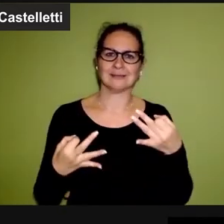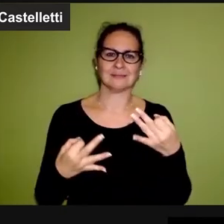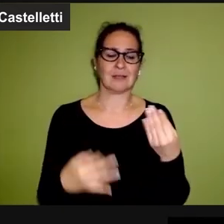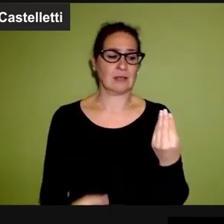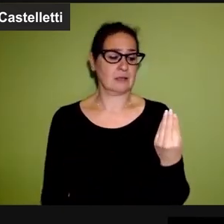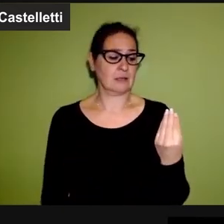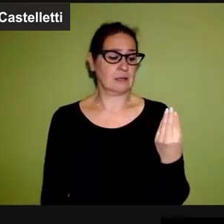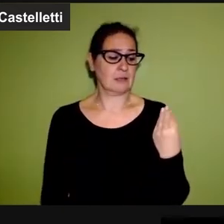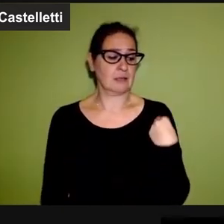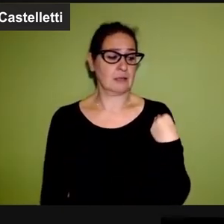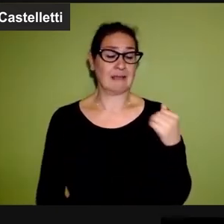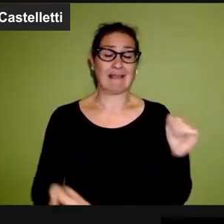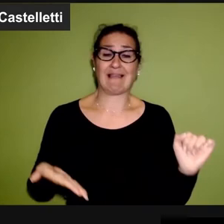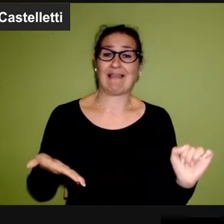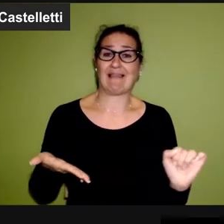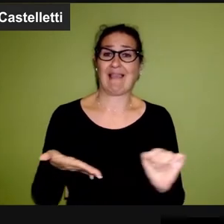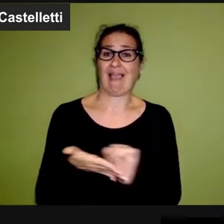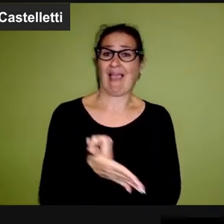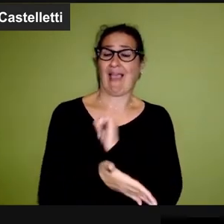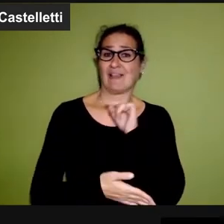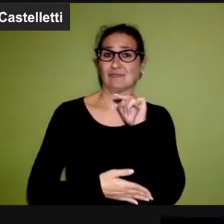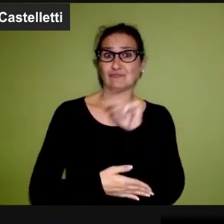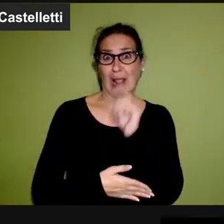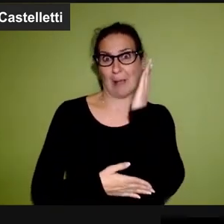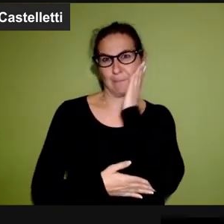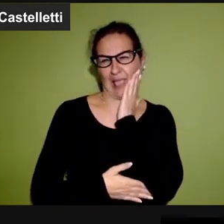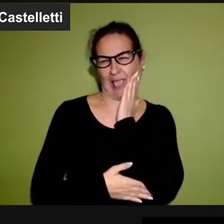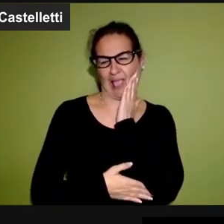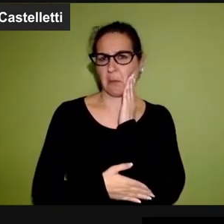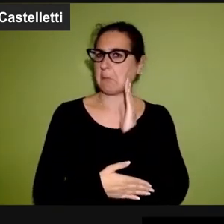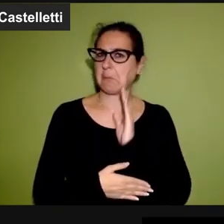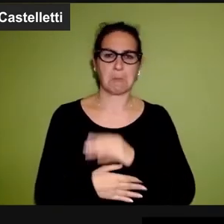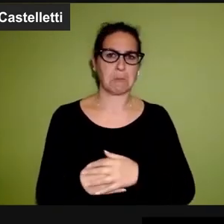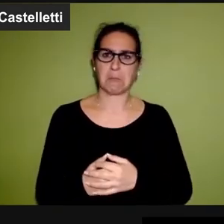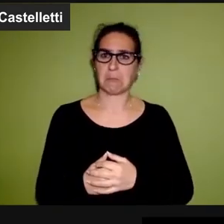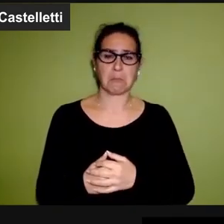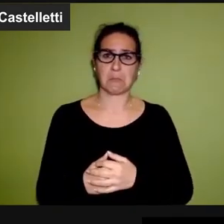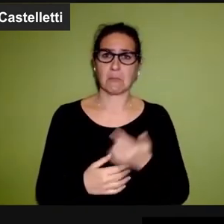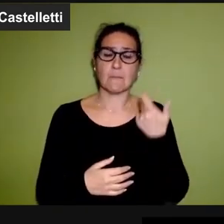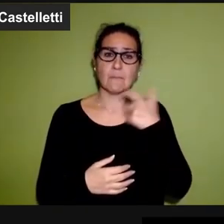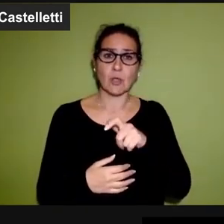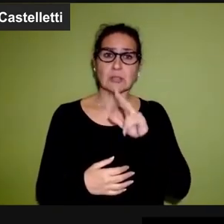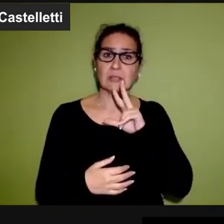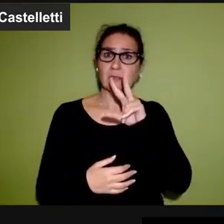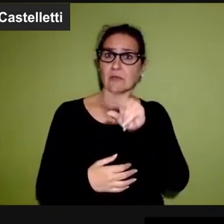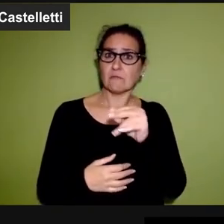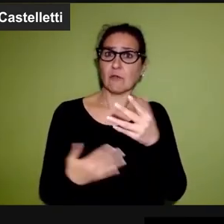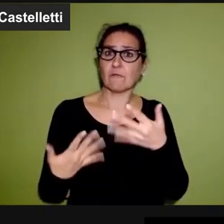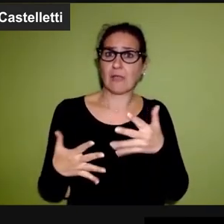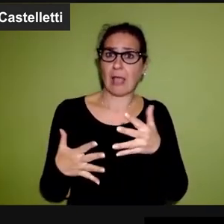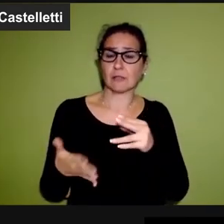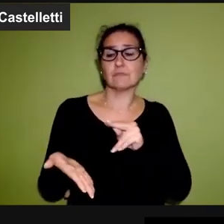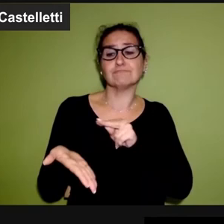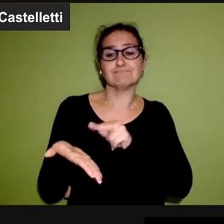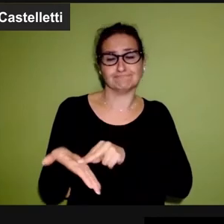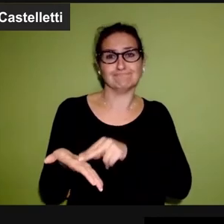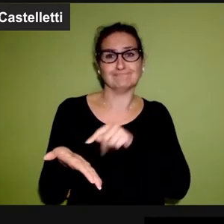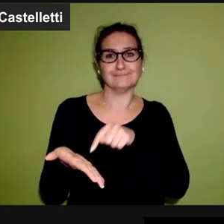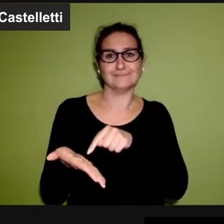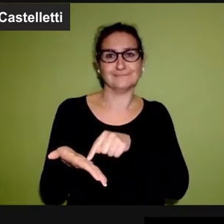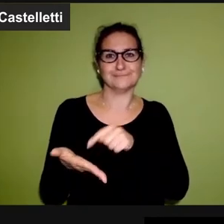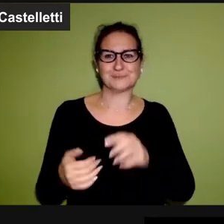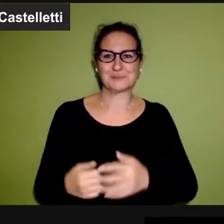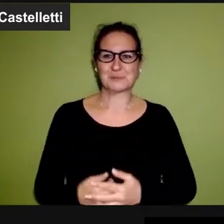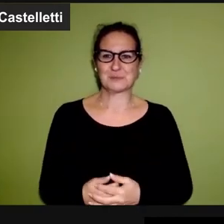intellettuale di non chiedermi di cancellare quelle affermazioni che aveva fatto perché le aveva fatte.